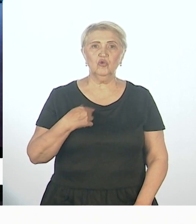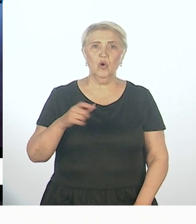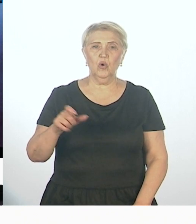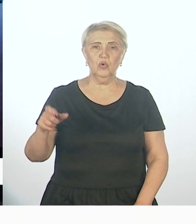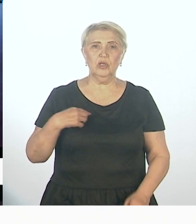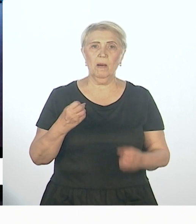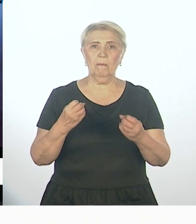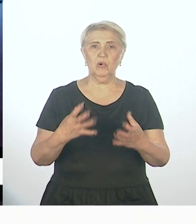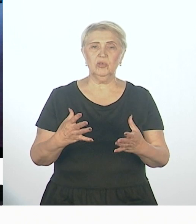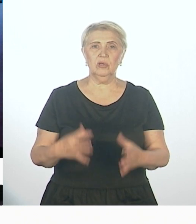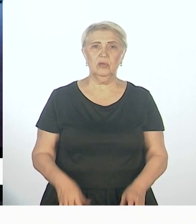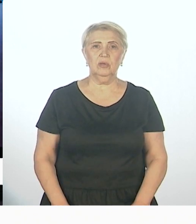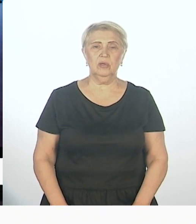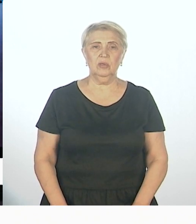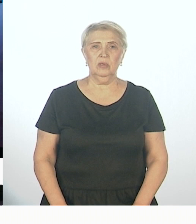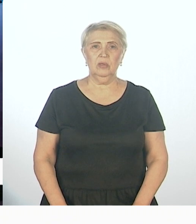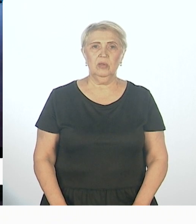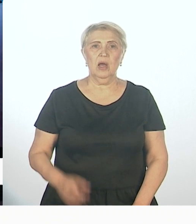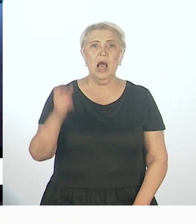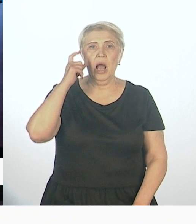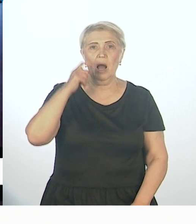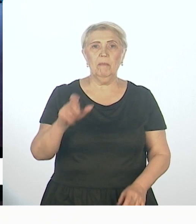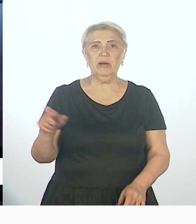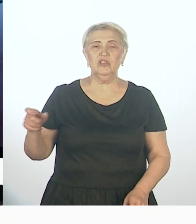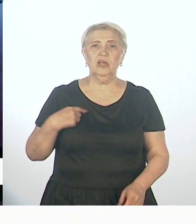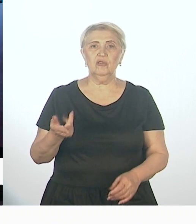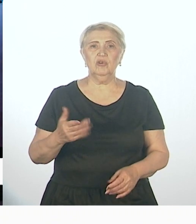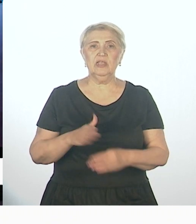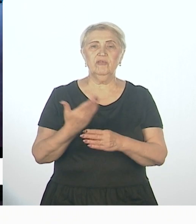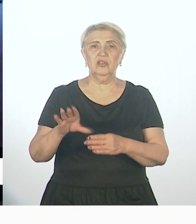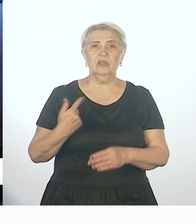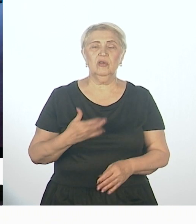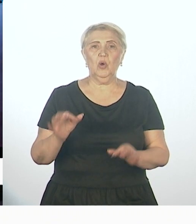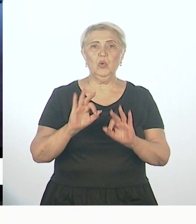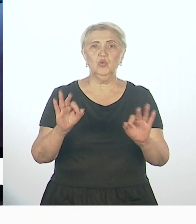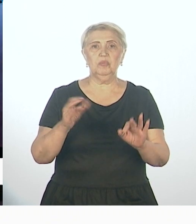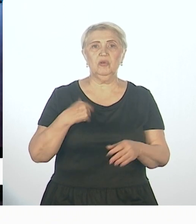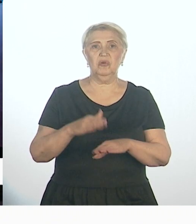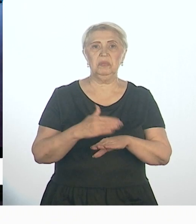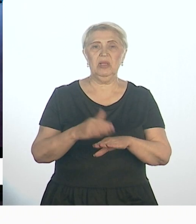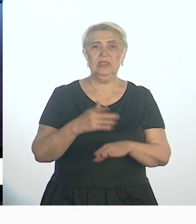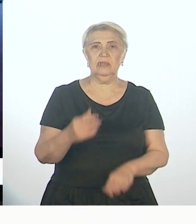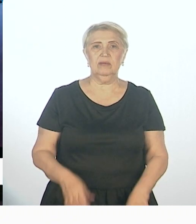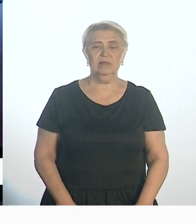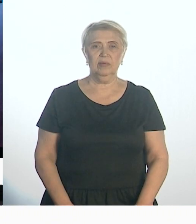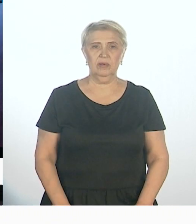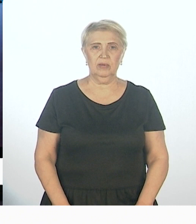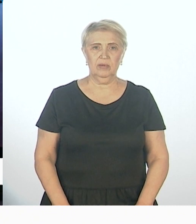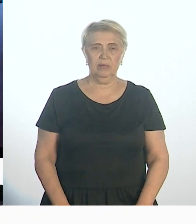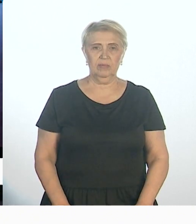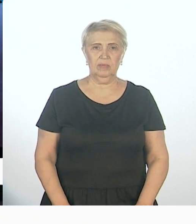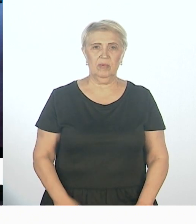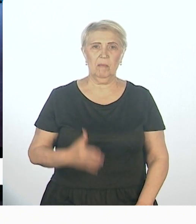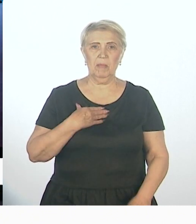что просто, ну, и понять, что ты не восточники, а хабаровчане в частности, супер молодцы. Ну, как, как, почему, в секрет? И мы